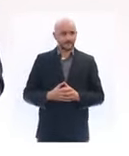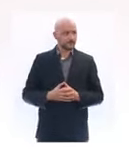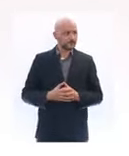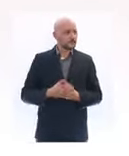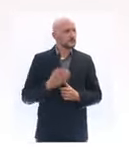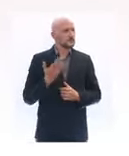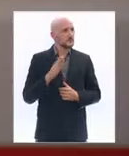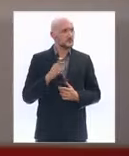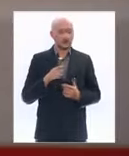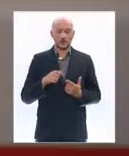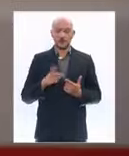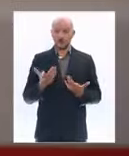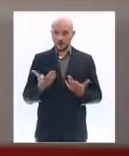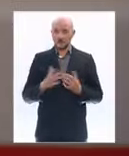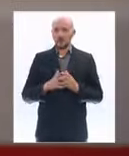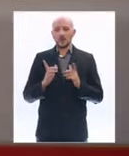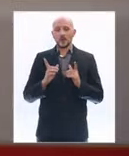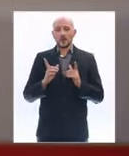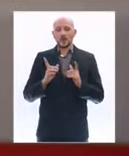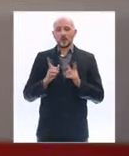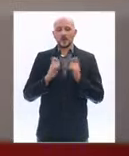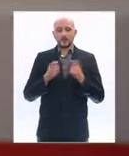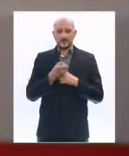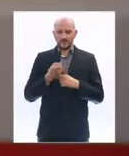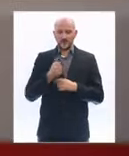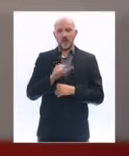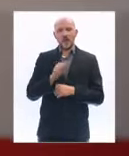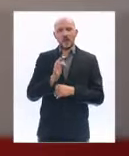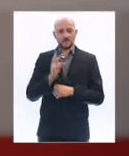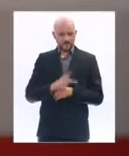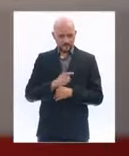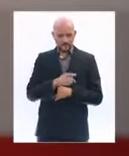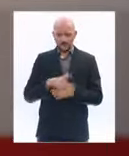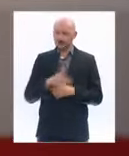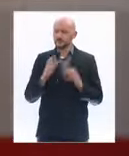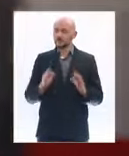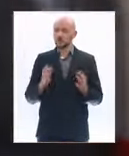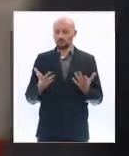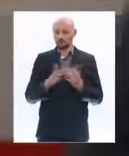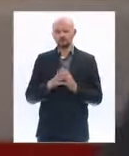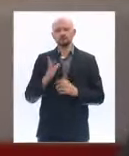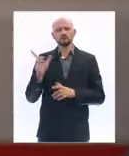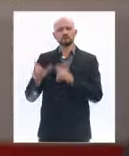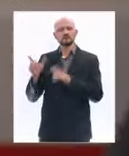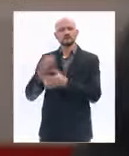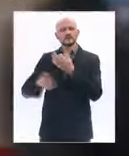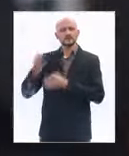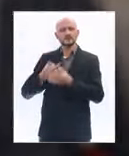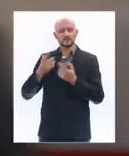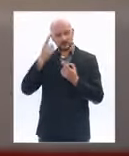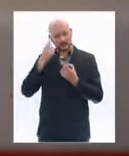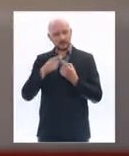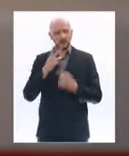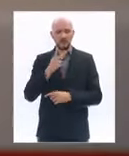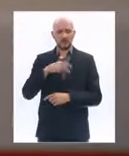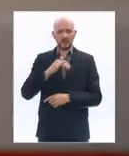Bonjour, Monsieur le Premier ministre. Pierre Lebrillat pour l'agence France Presse et l'AFP. Certains font état d'une perte du PIB de 40 milliards